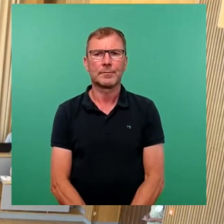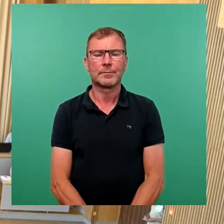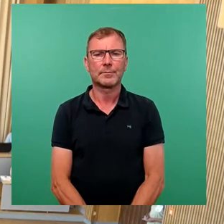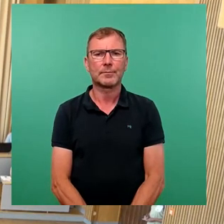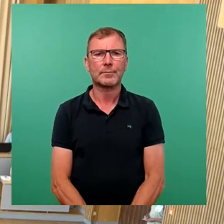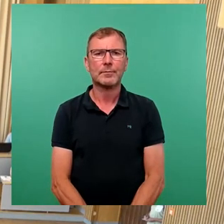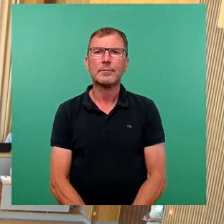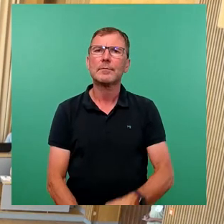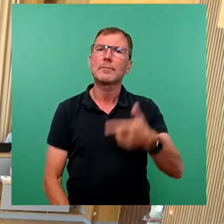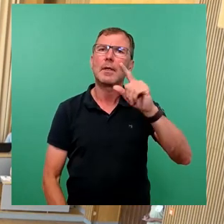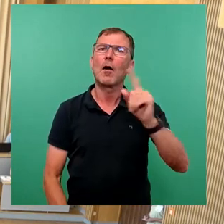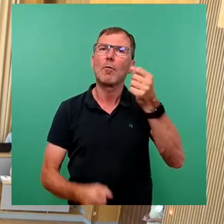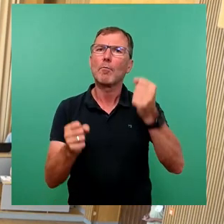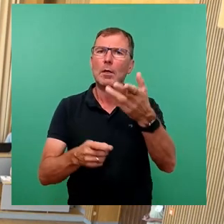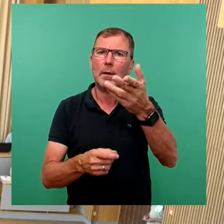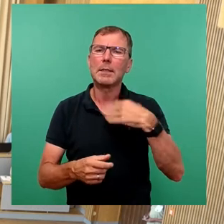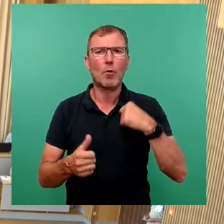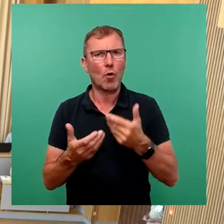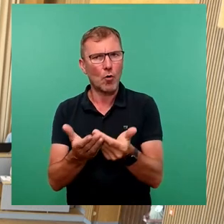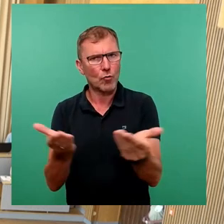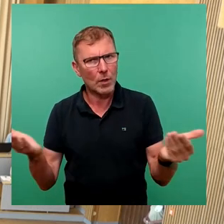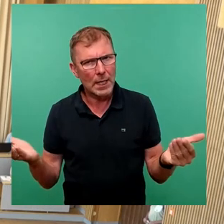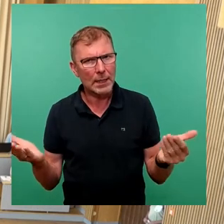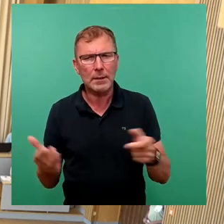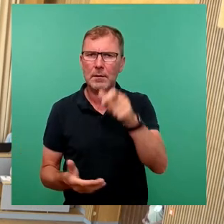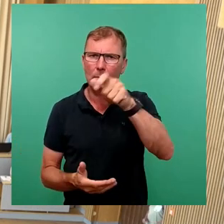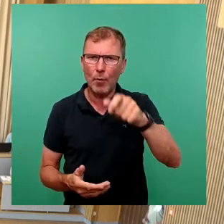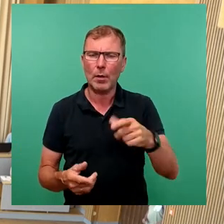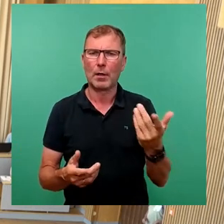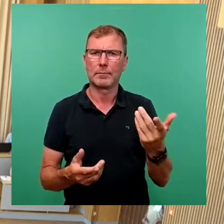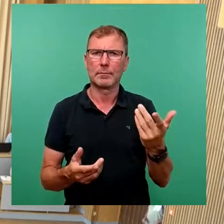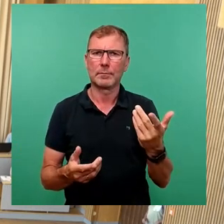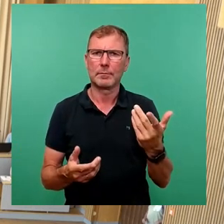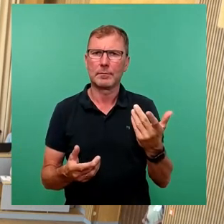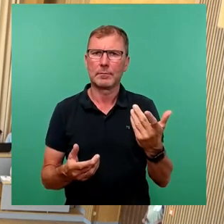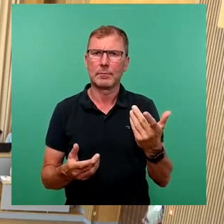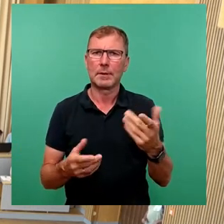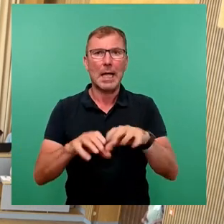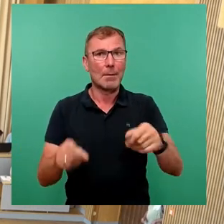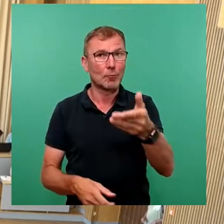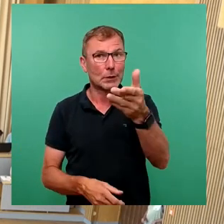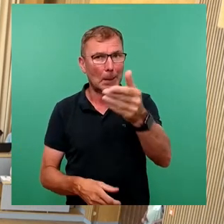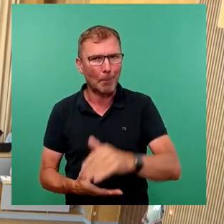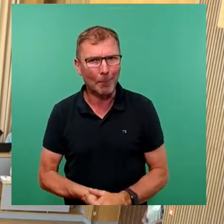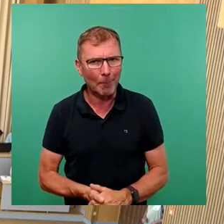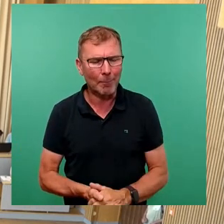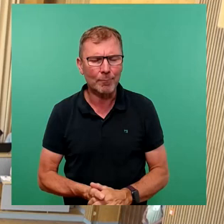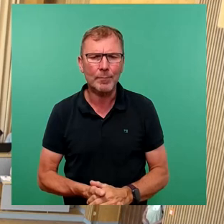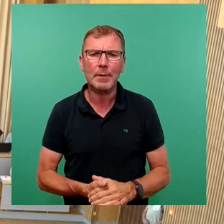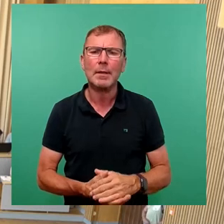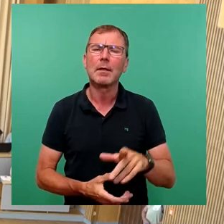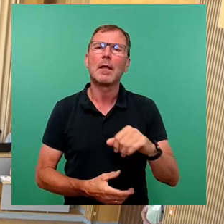Herr Oberbürgermeister, liebe Kolleginnen und Kollegen, liebe Bürgerinnen und Bürger im Stream, ich möchte zunächst den Kolleginnen und Kollegen der